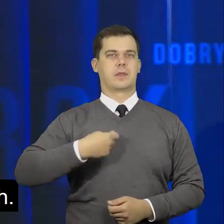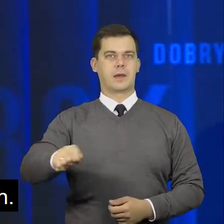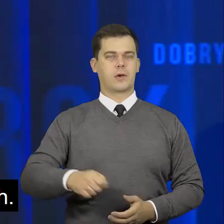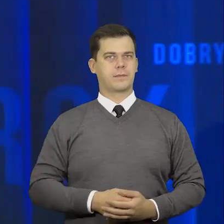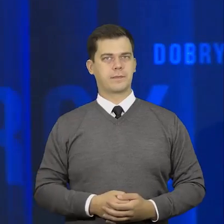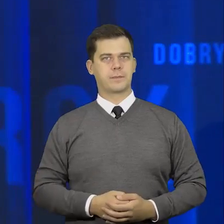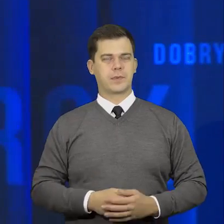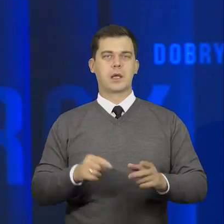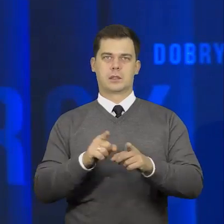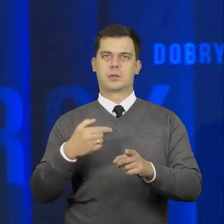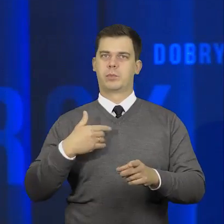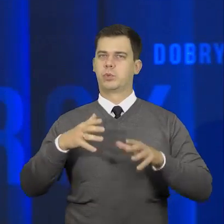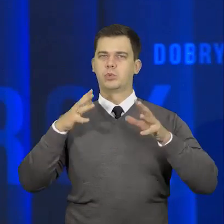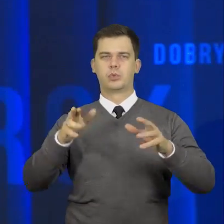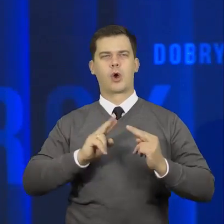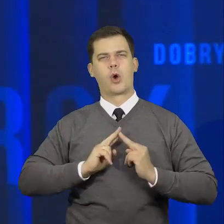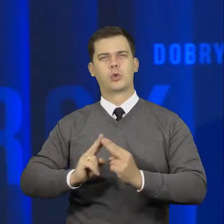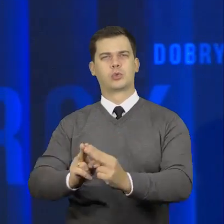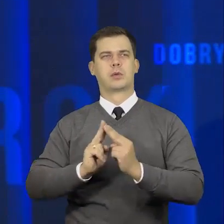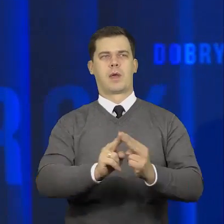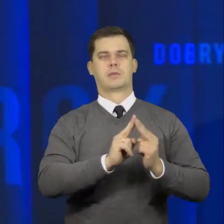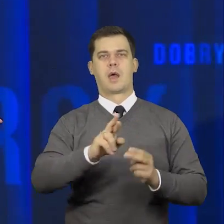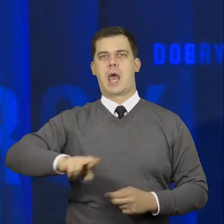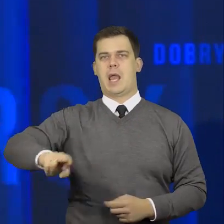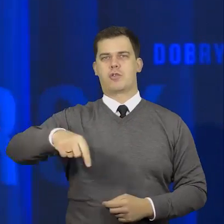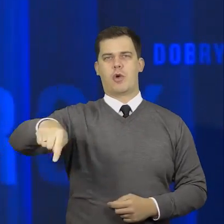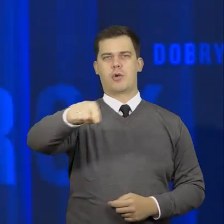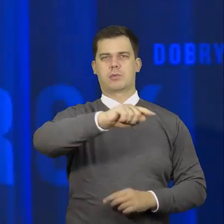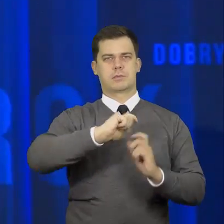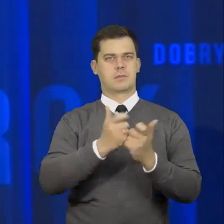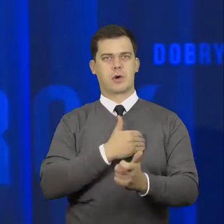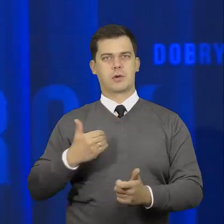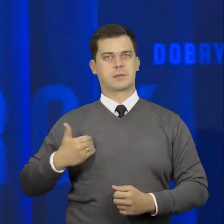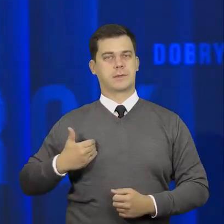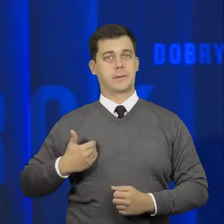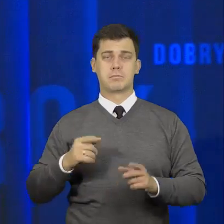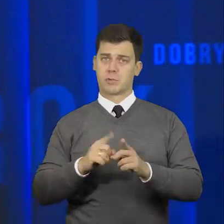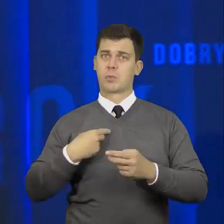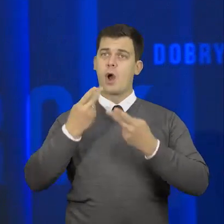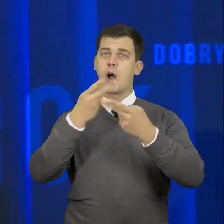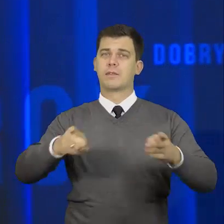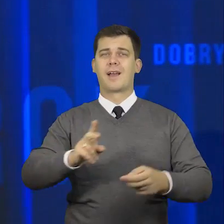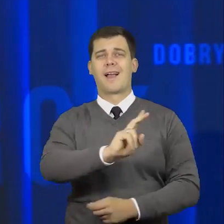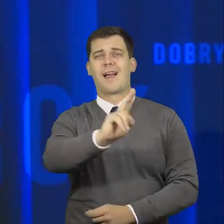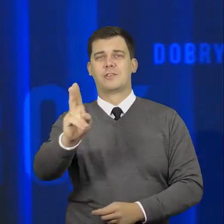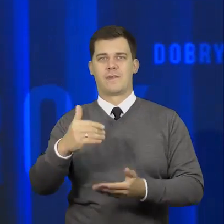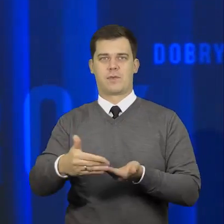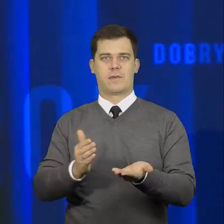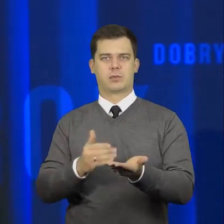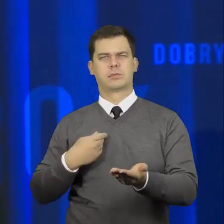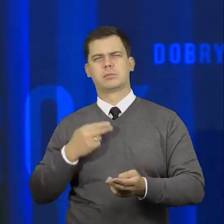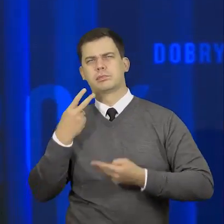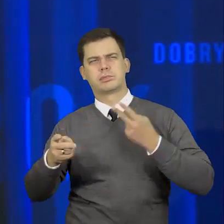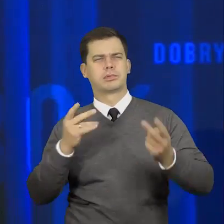delegowanych. Prowadziliśmy szerokie konsultacje w regionach. Odwiedzieliśmy każde województwo w